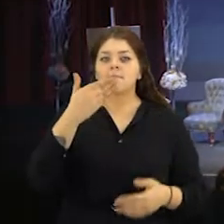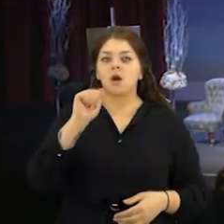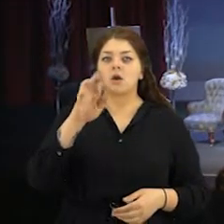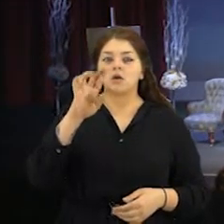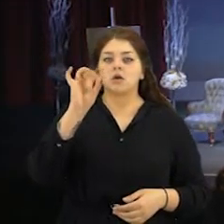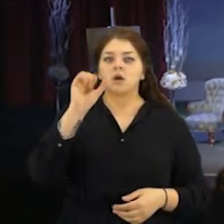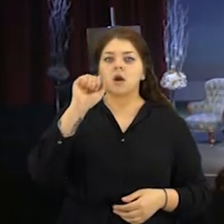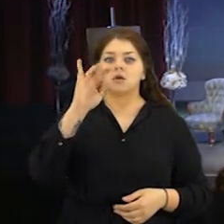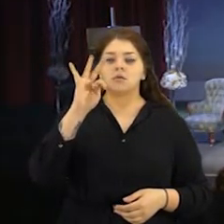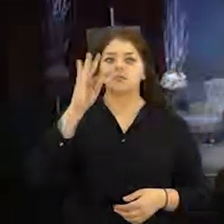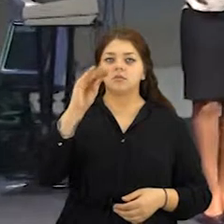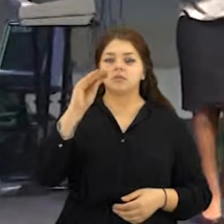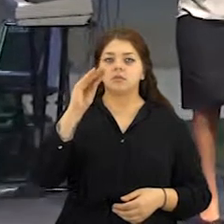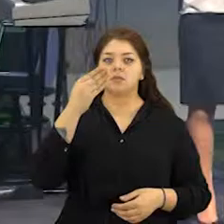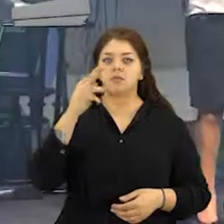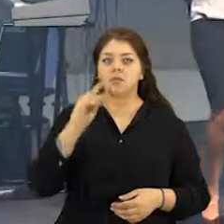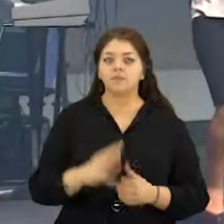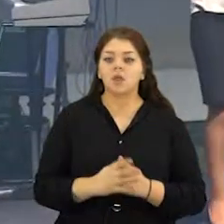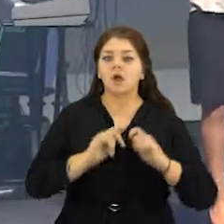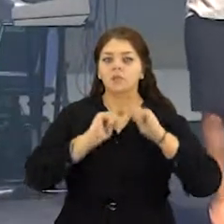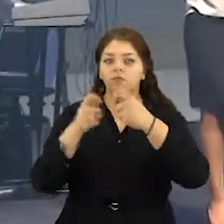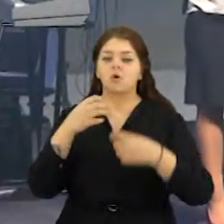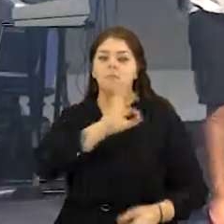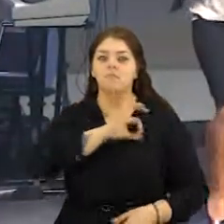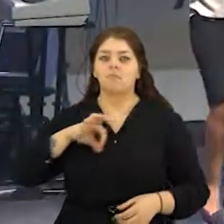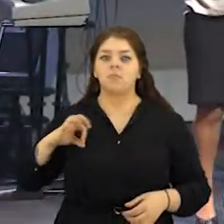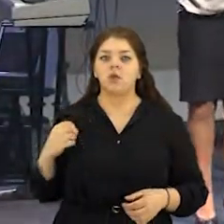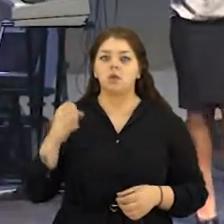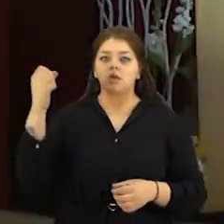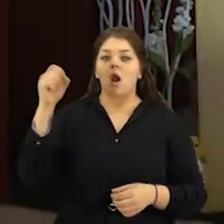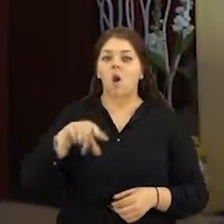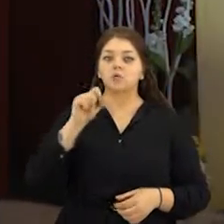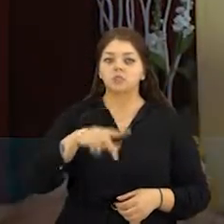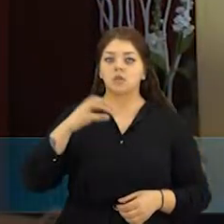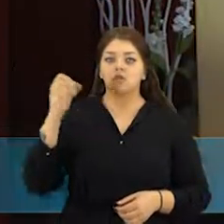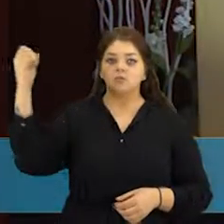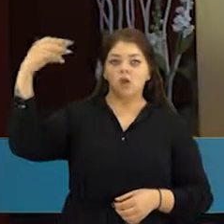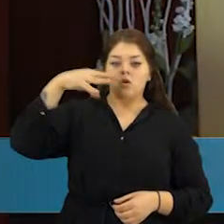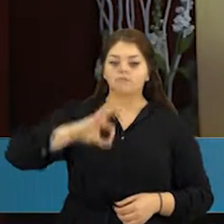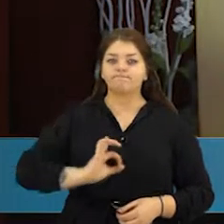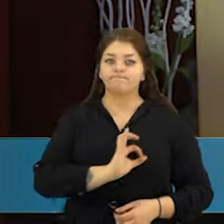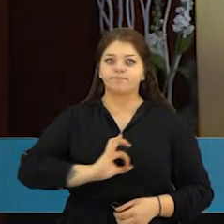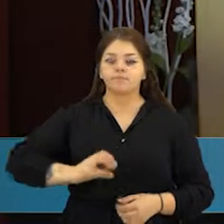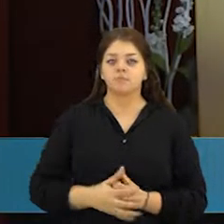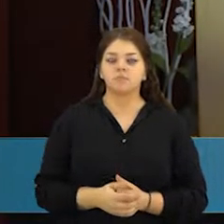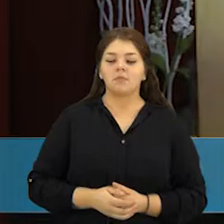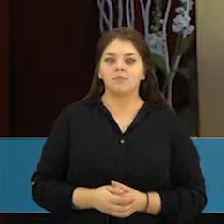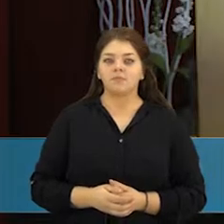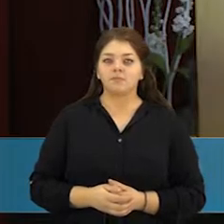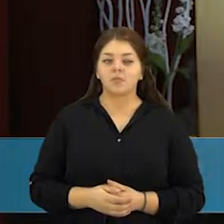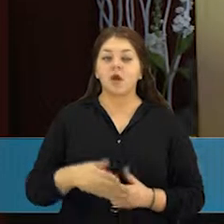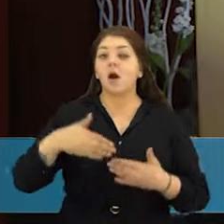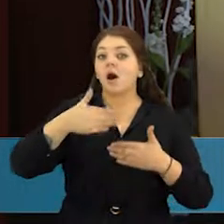Margaitinį. Rinkimų laimėtojai apdovanota per luvėrinių ir auksinę saulę. Be galo didelis įvydulis ir be galo didelis įsipareigojimas.